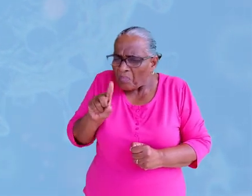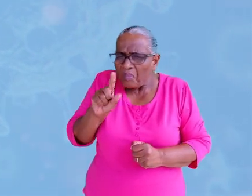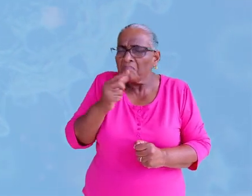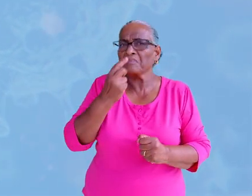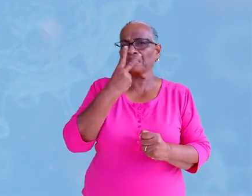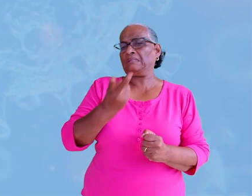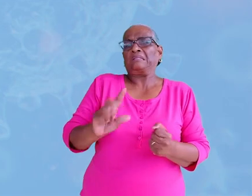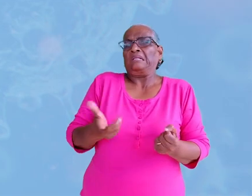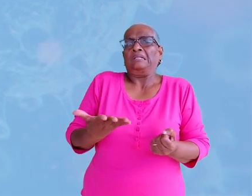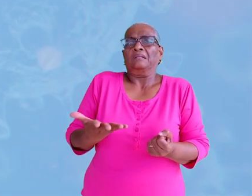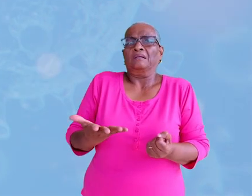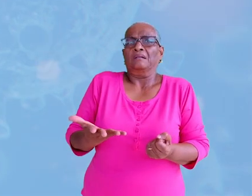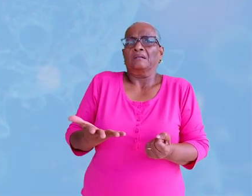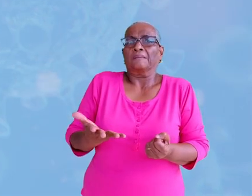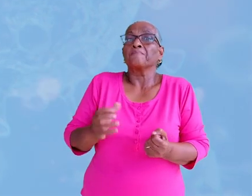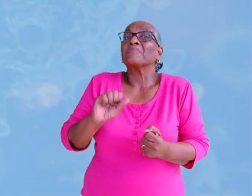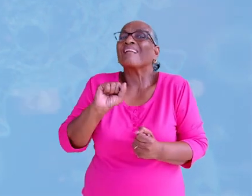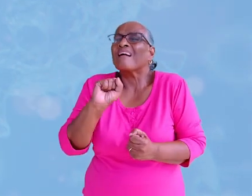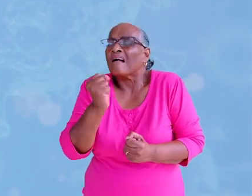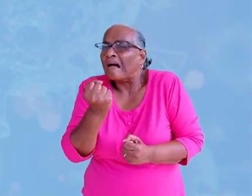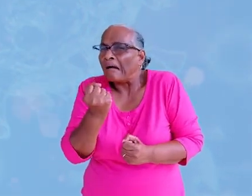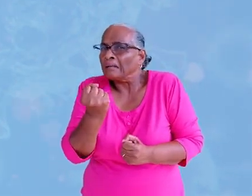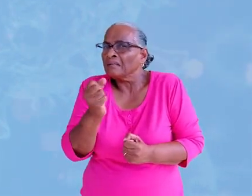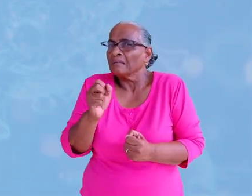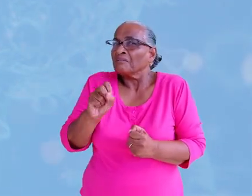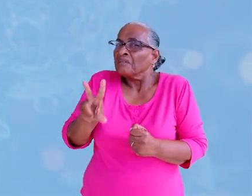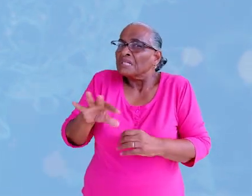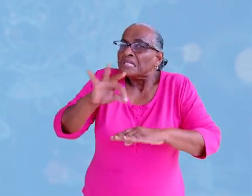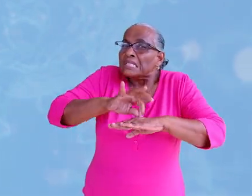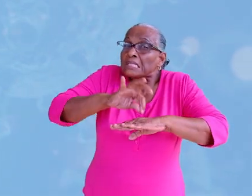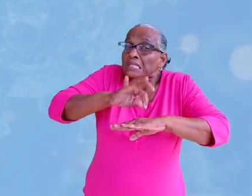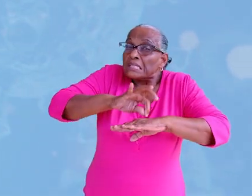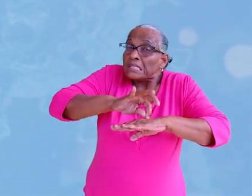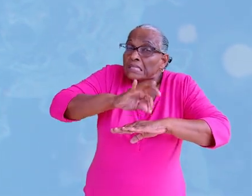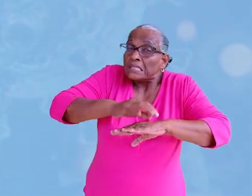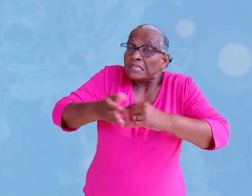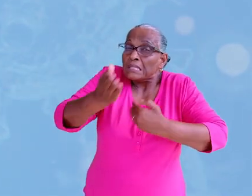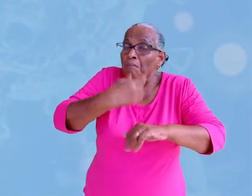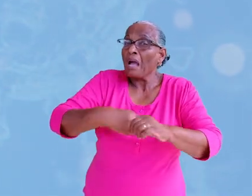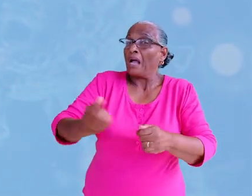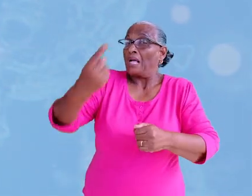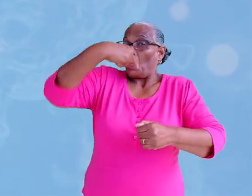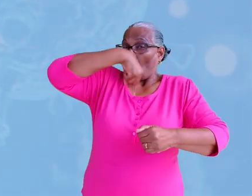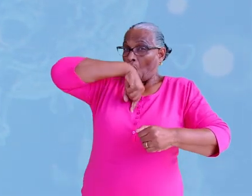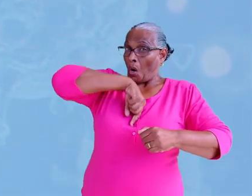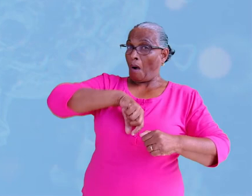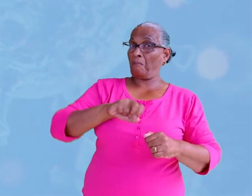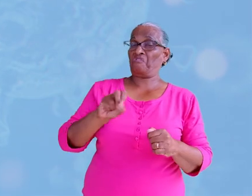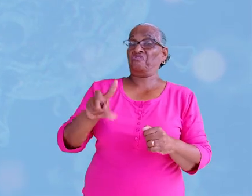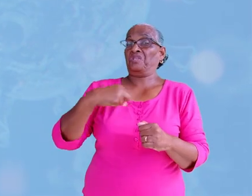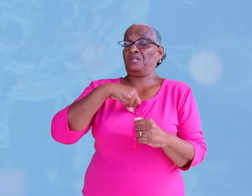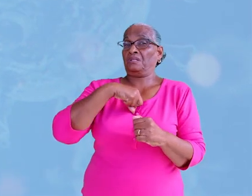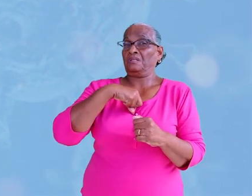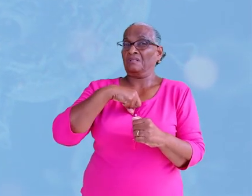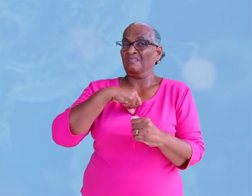blote oog kunt zien. Het kan je erg ziek maken als het in je lichaam komt.